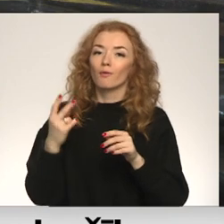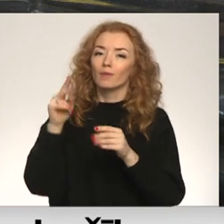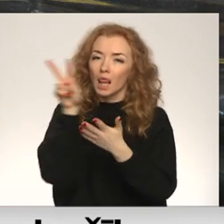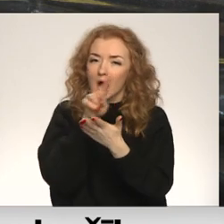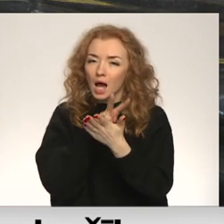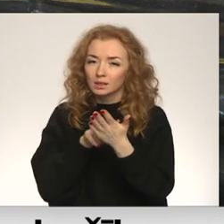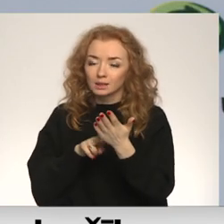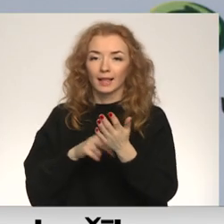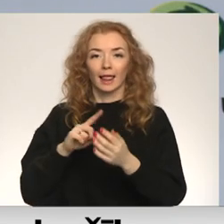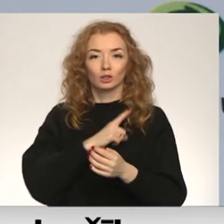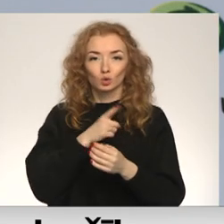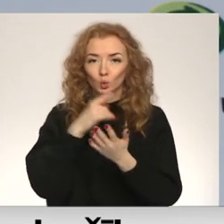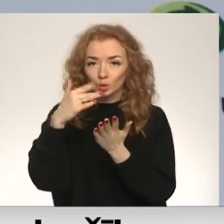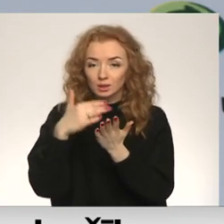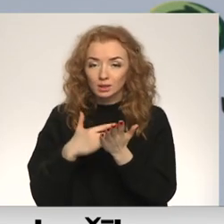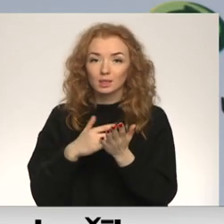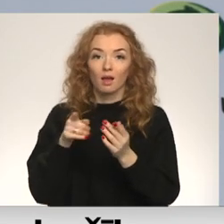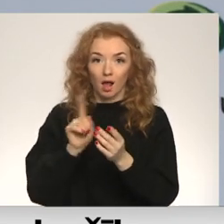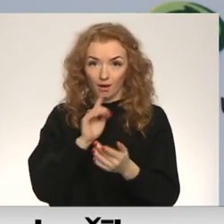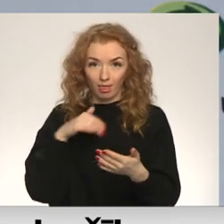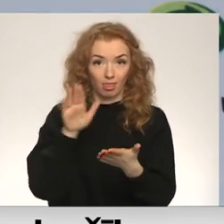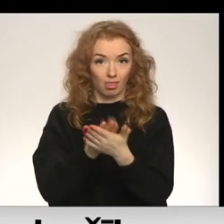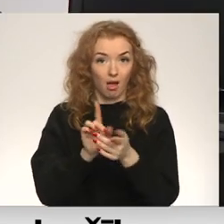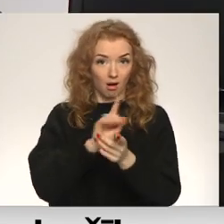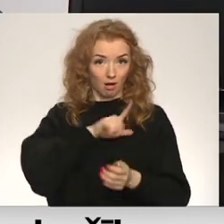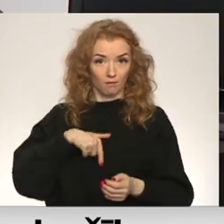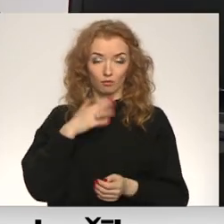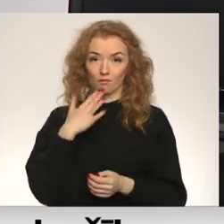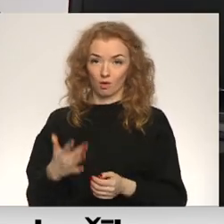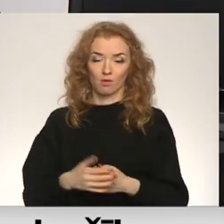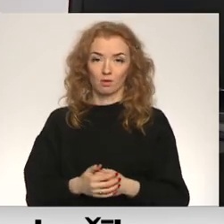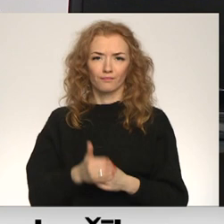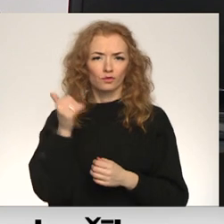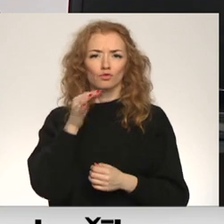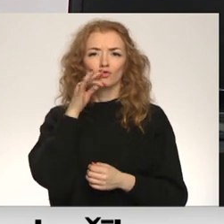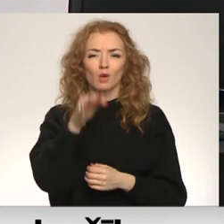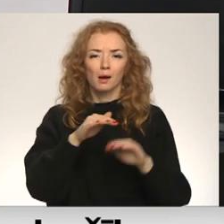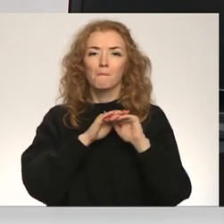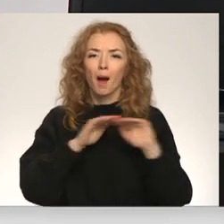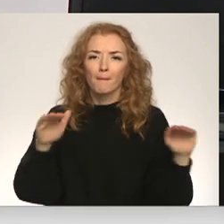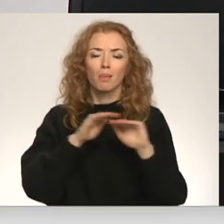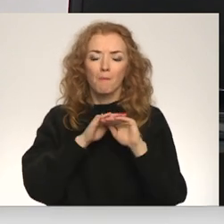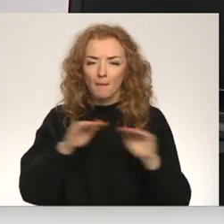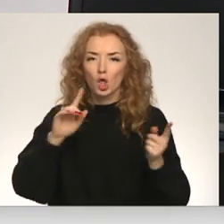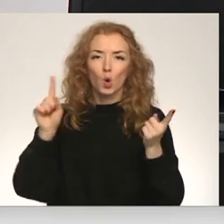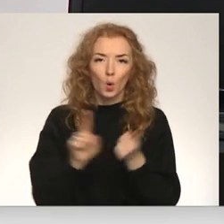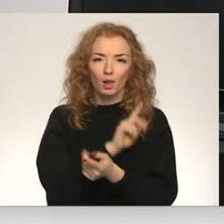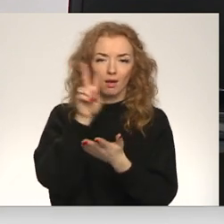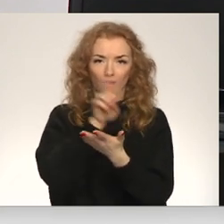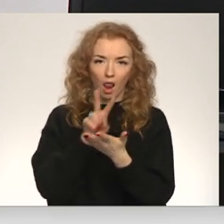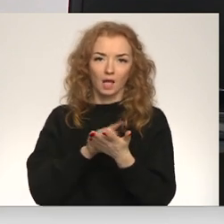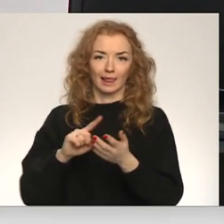lietošanas instrukcija, kas ir nodrukāta arī valsts valodā. Pamatu pamats, teiksim, lasīt instrukciju, kā tas izstrādājums